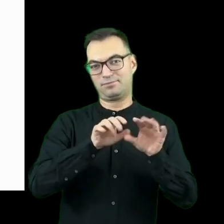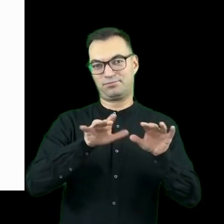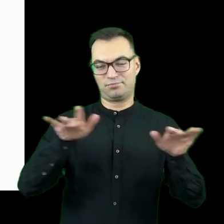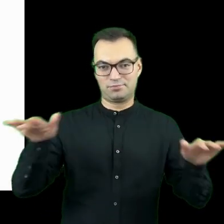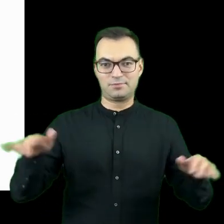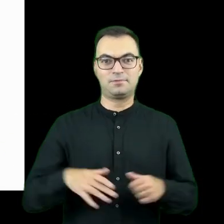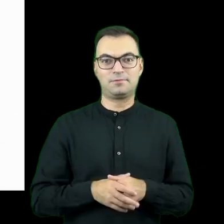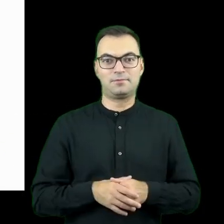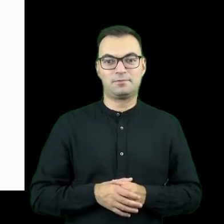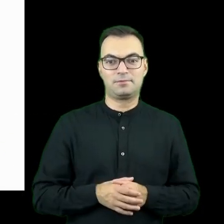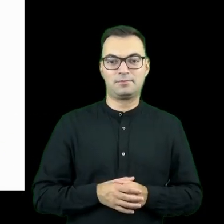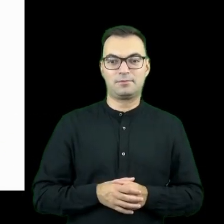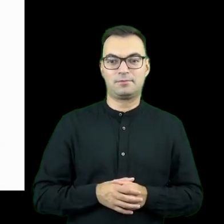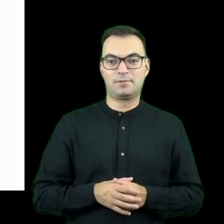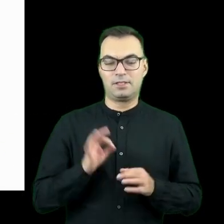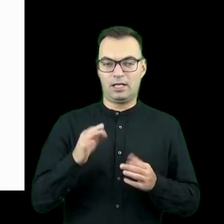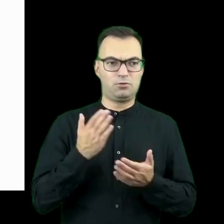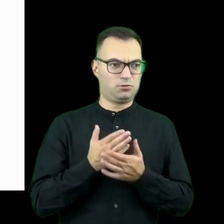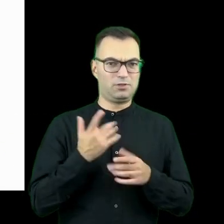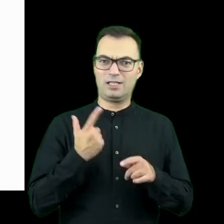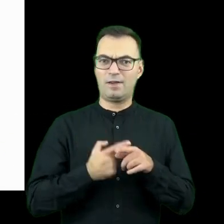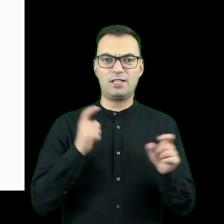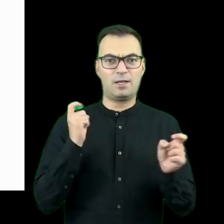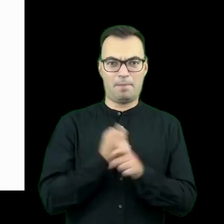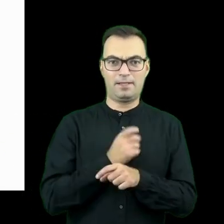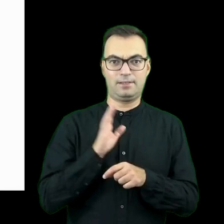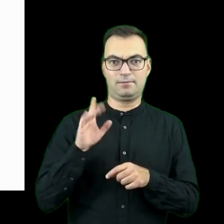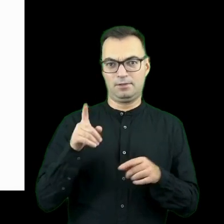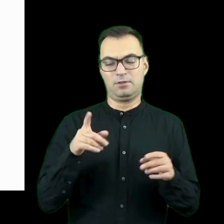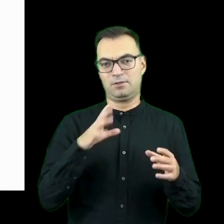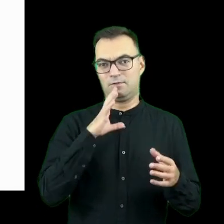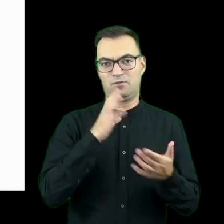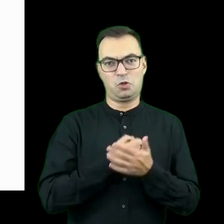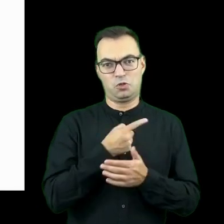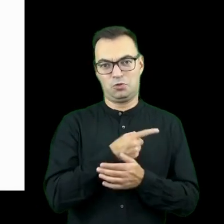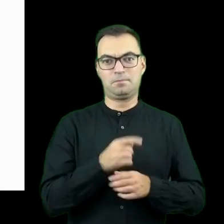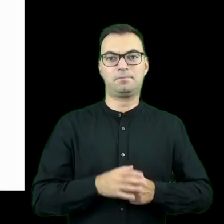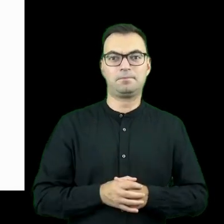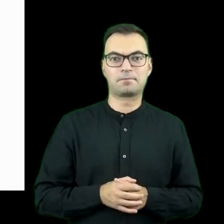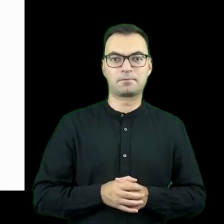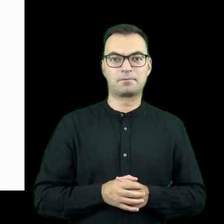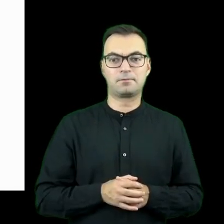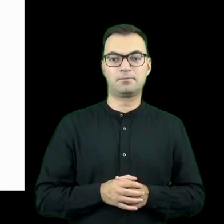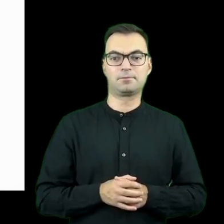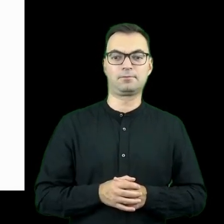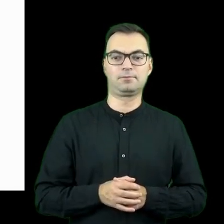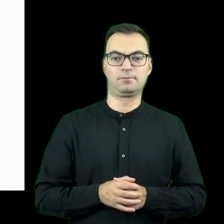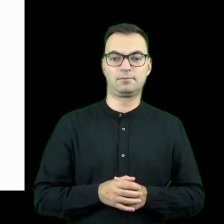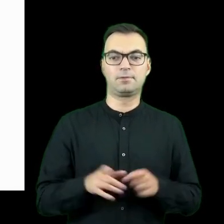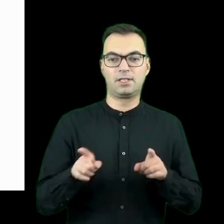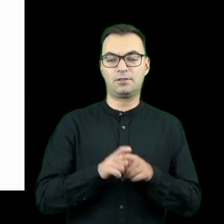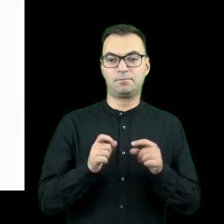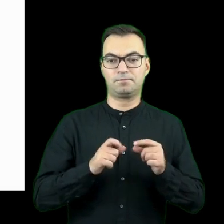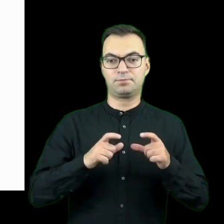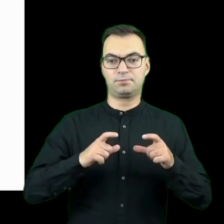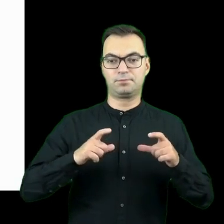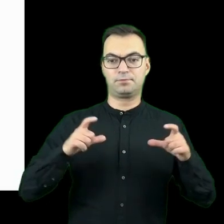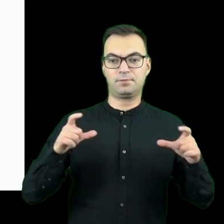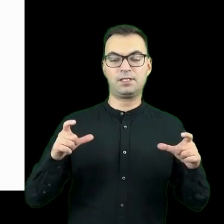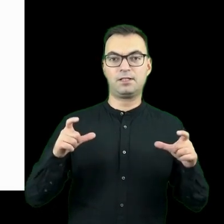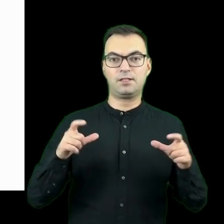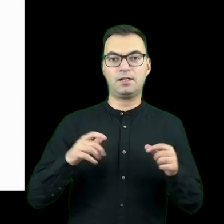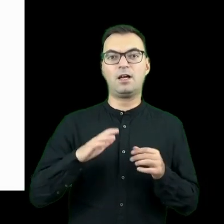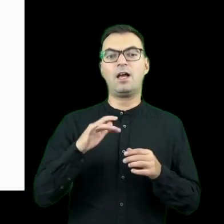potrzeb tych nowych krajów. Obecnie ta platforma działa w 20 krajach oraz zaczęła się też rozdrastać pod względem